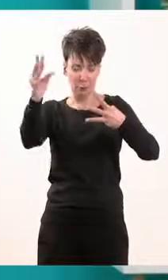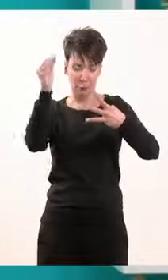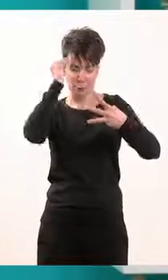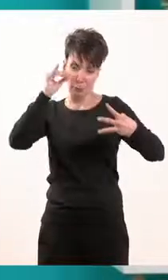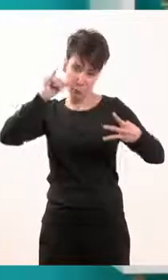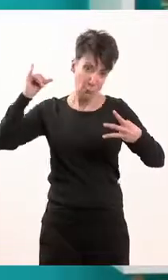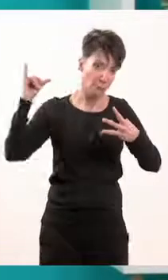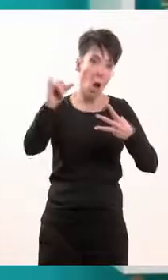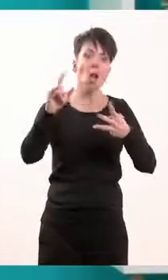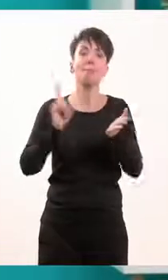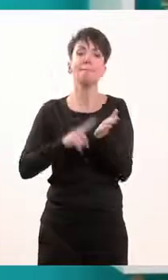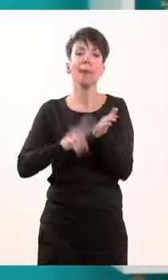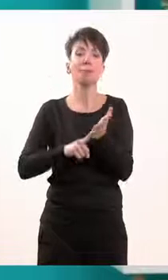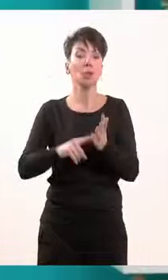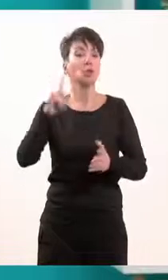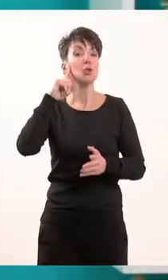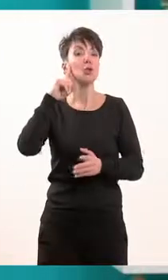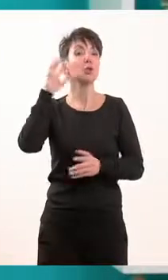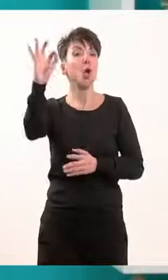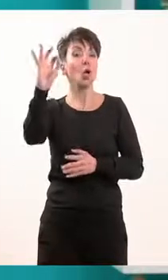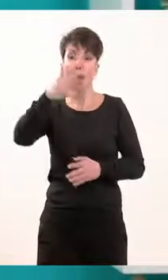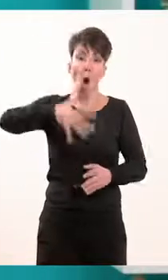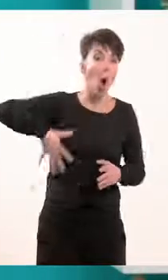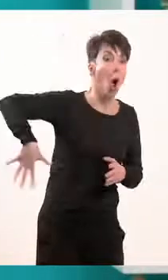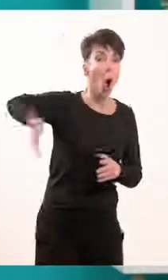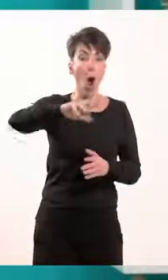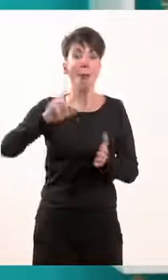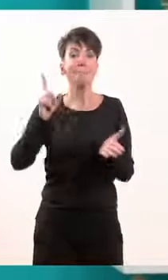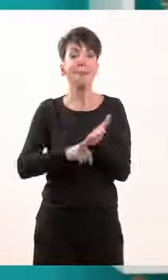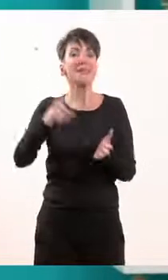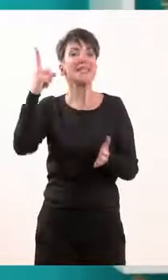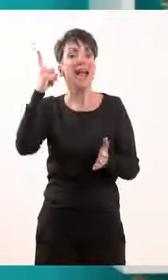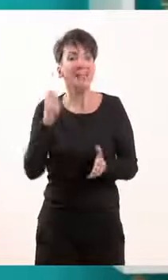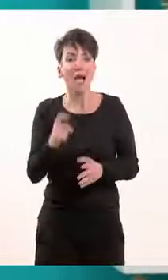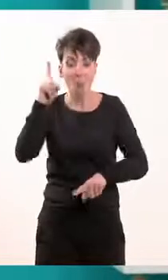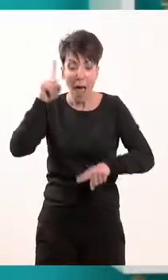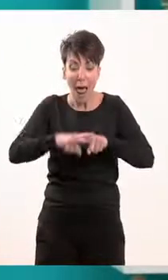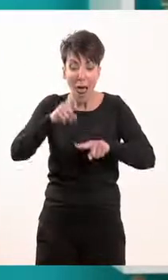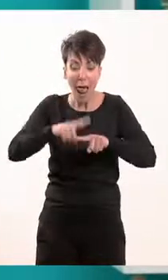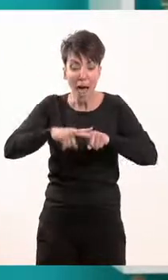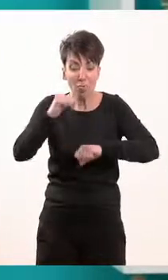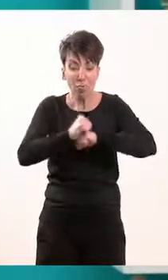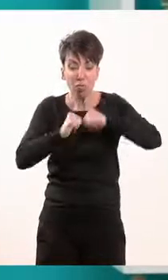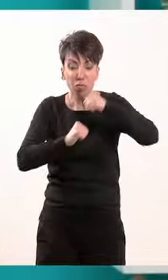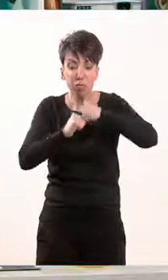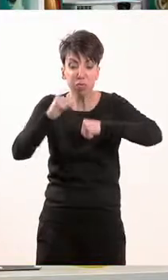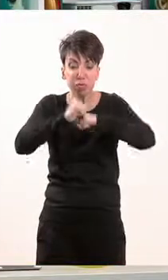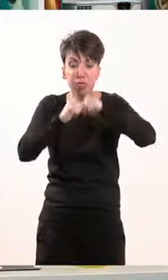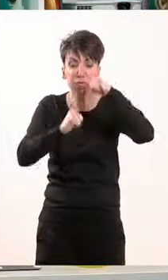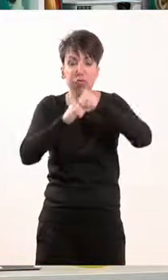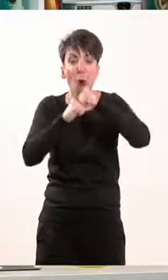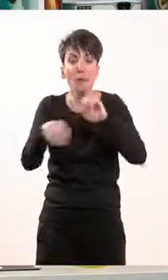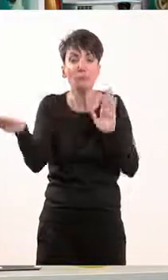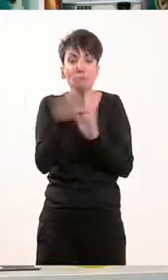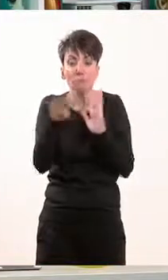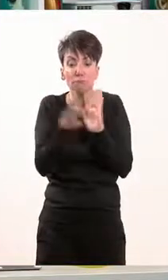μυαλό μας, έτσι ώστε να γνωρίζουμε τη δομή της ελληνικής κρατικής εξουσίας, τη